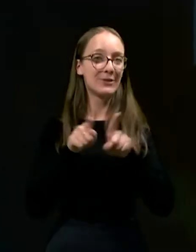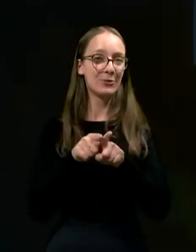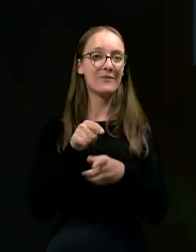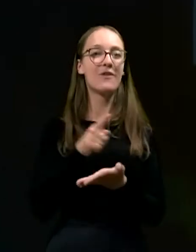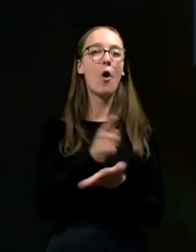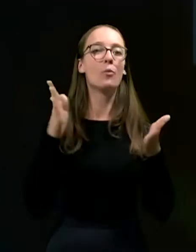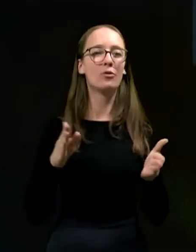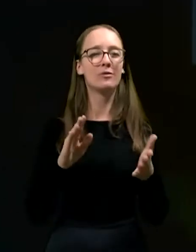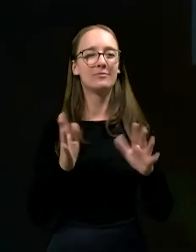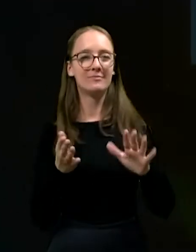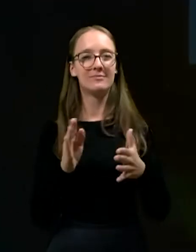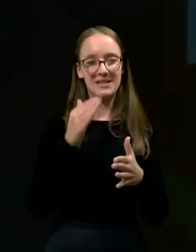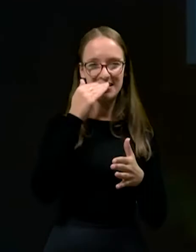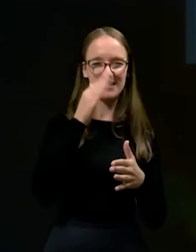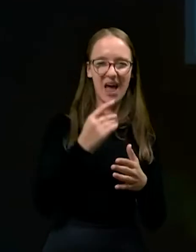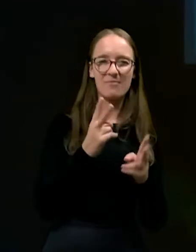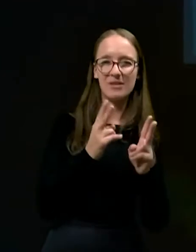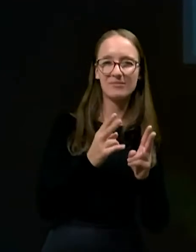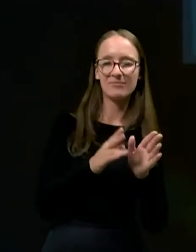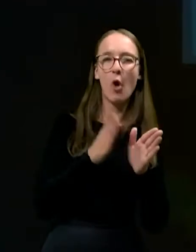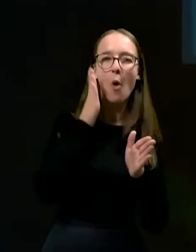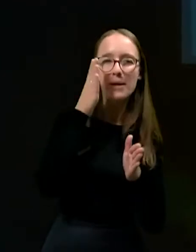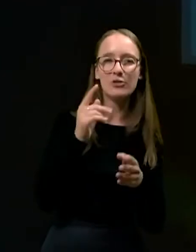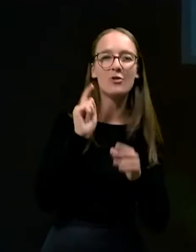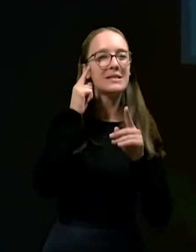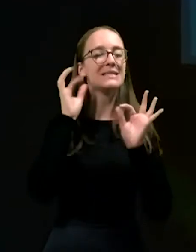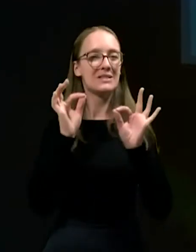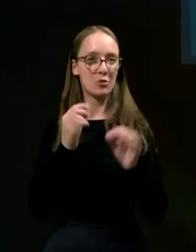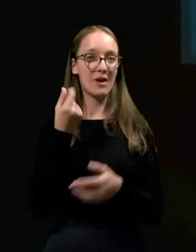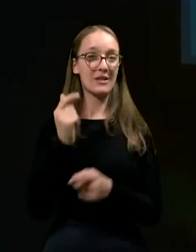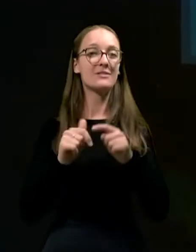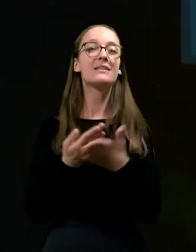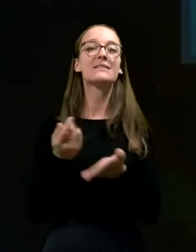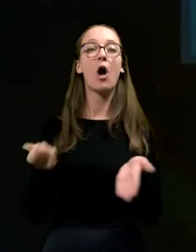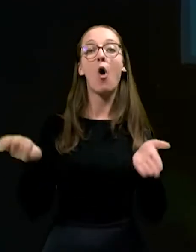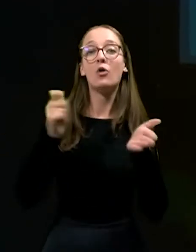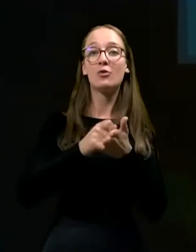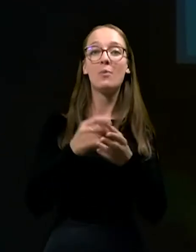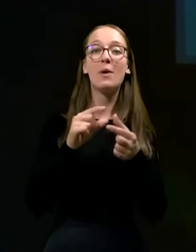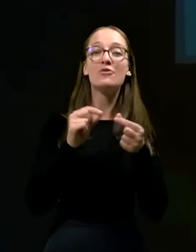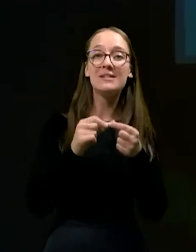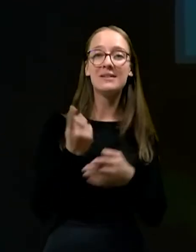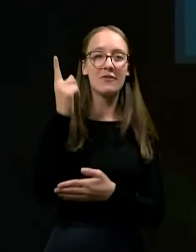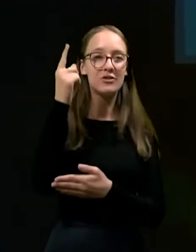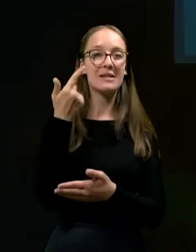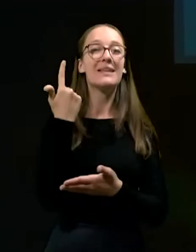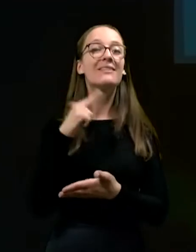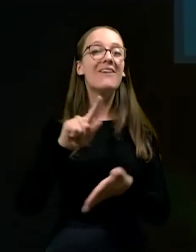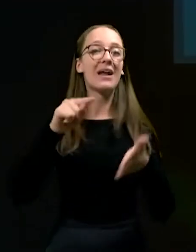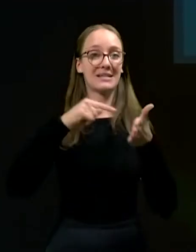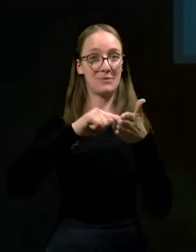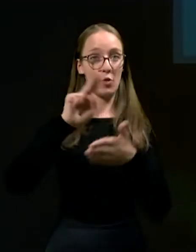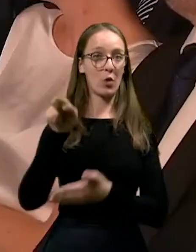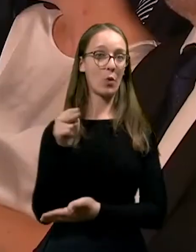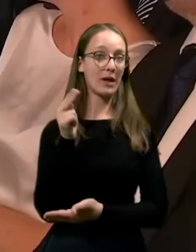obdobju slabih obetov zagotovila finančna sredca za odkup pšenice v vešini 12 milijonov